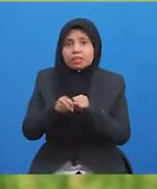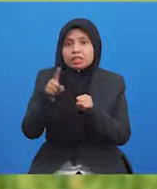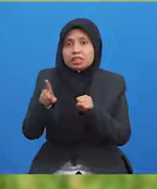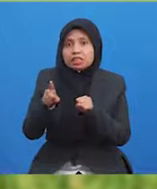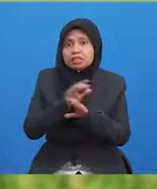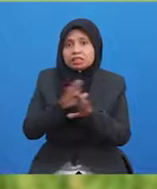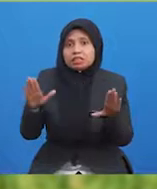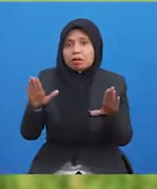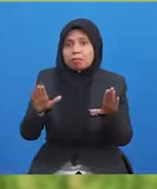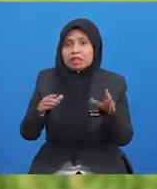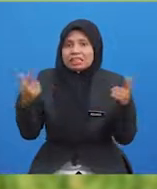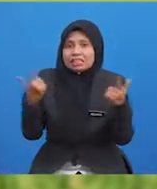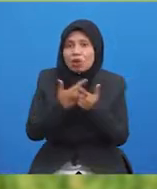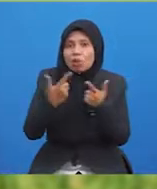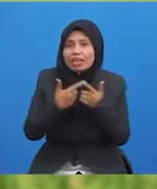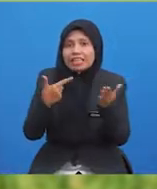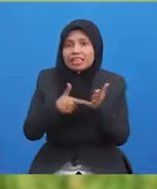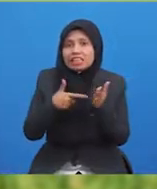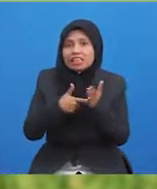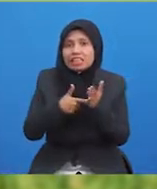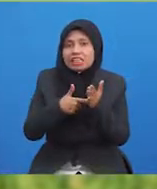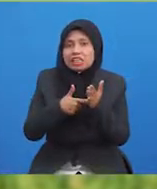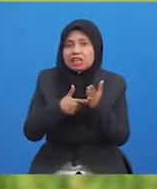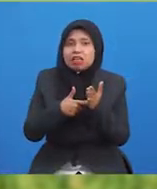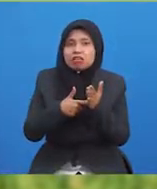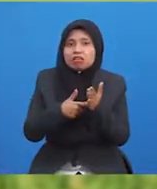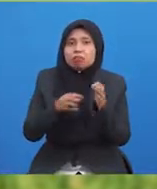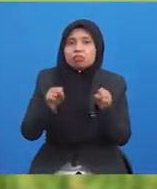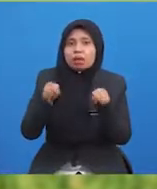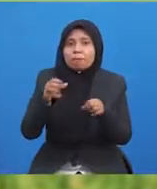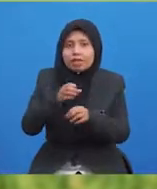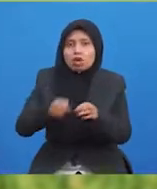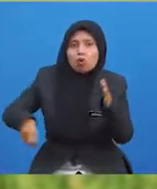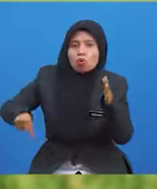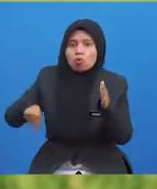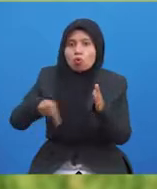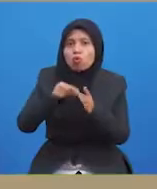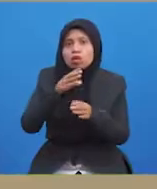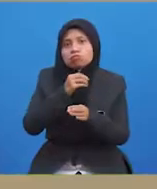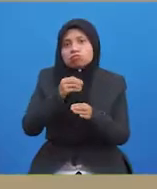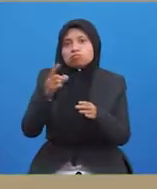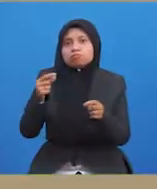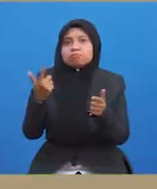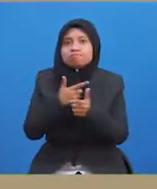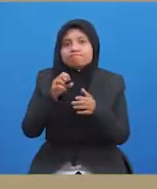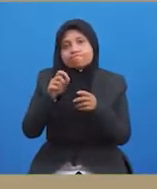dapat beraksi baik seperti menjaringkan gol atau membuat hantaran kepada rakannya yang lain.